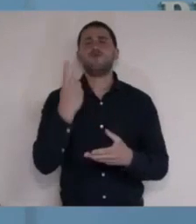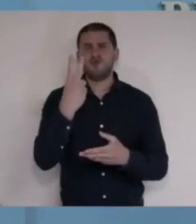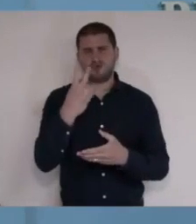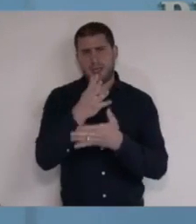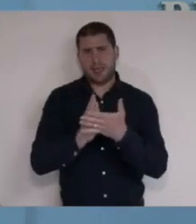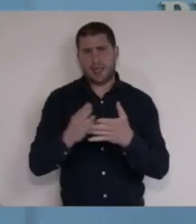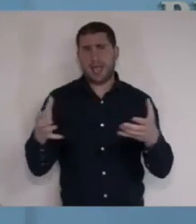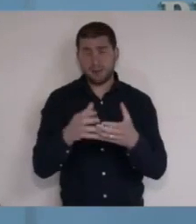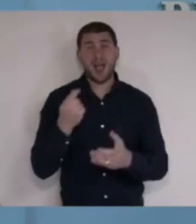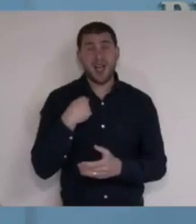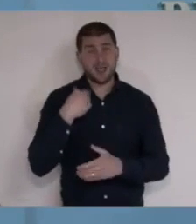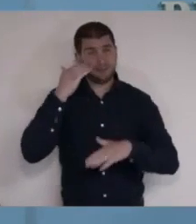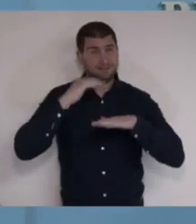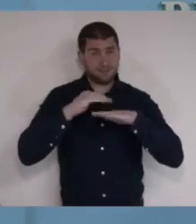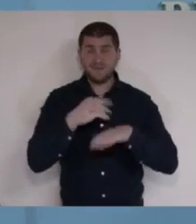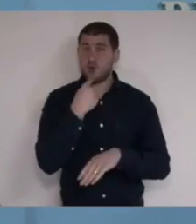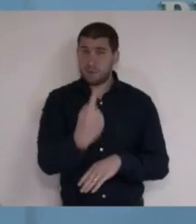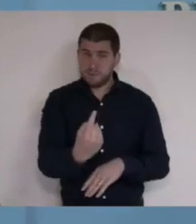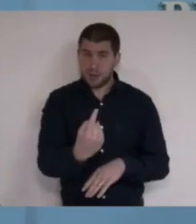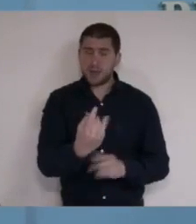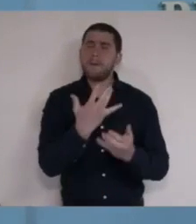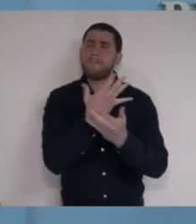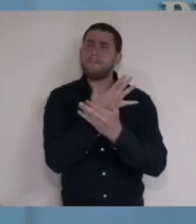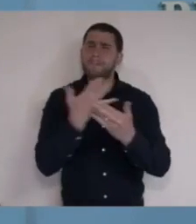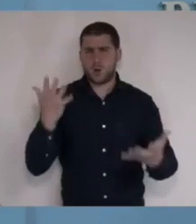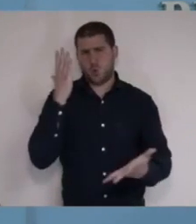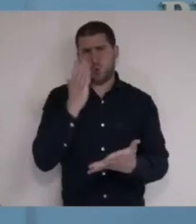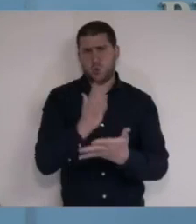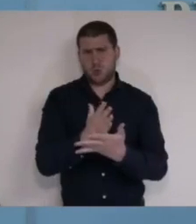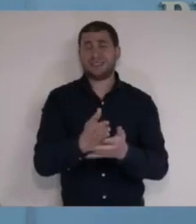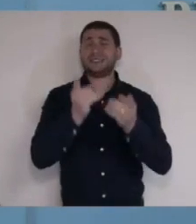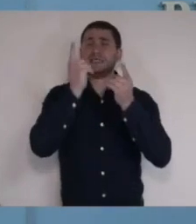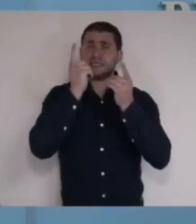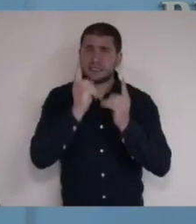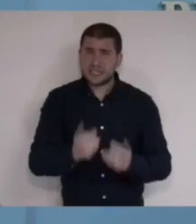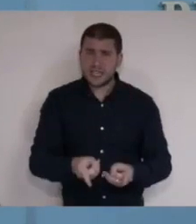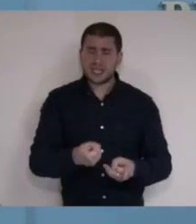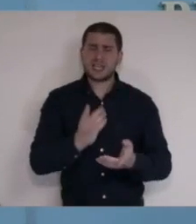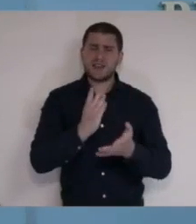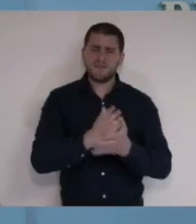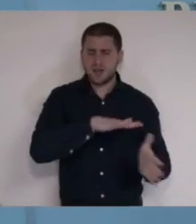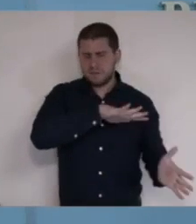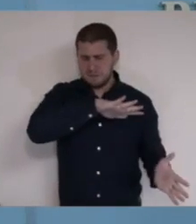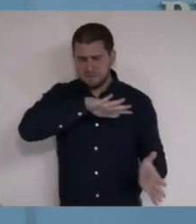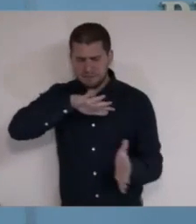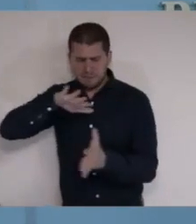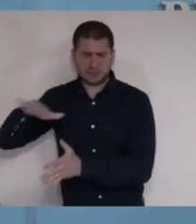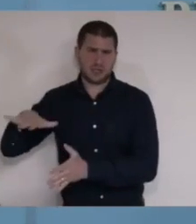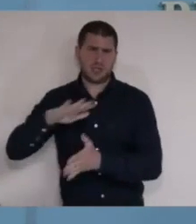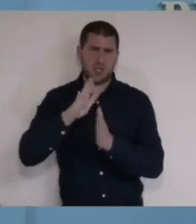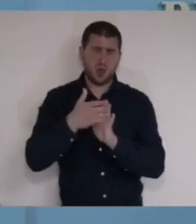חלקי העם. אני אומר בצורה הברורה ביותר, צריך לשים את זה בצד.